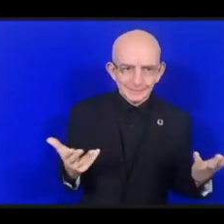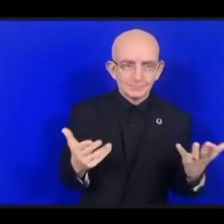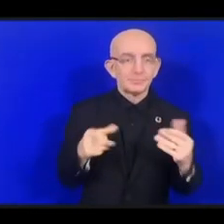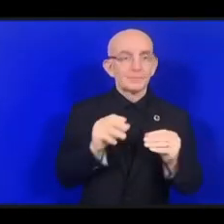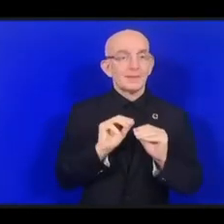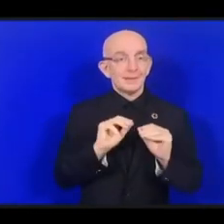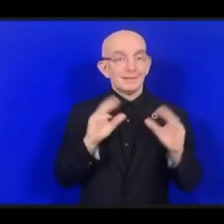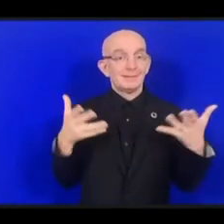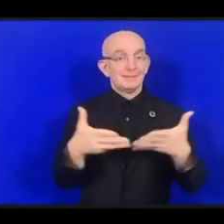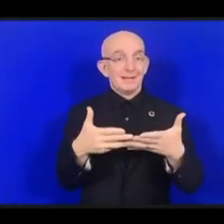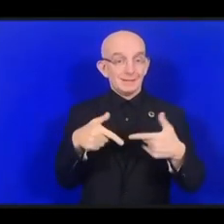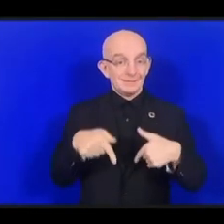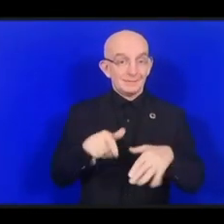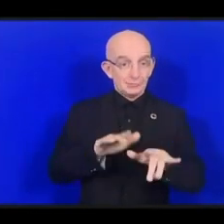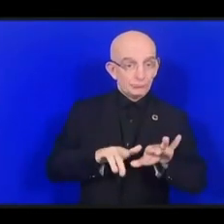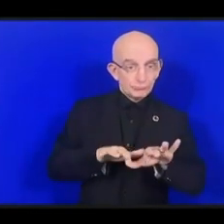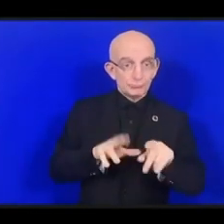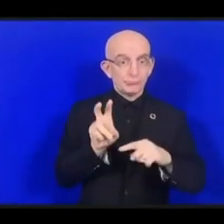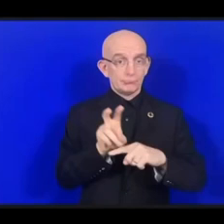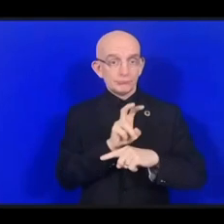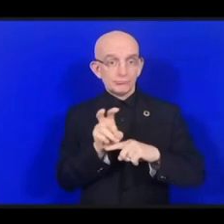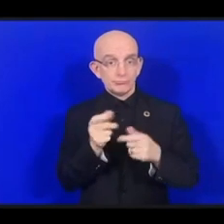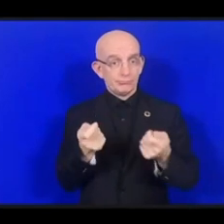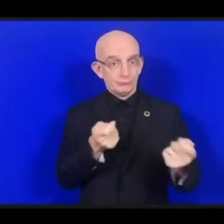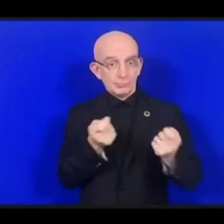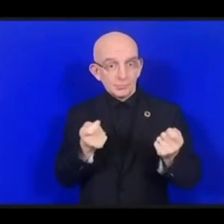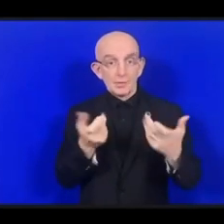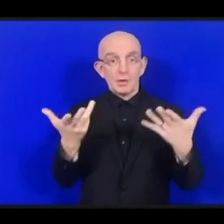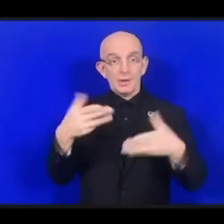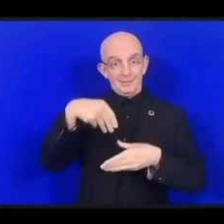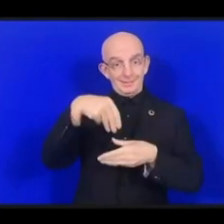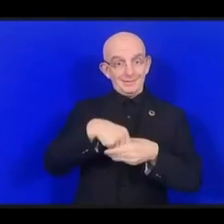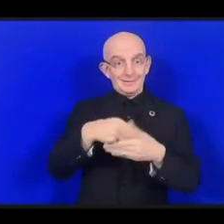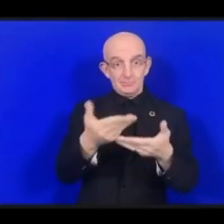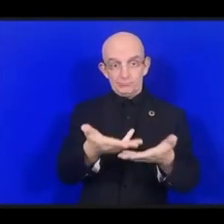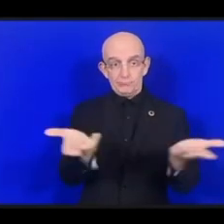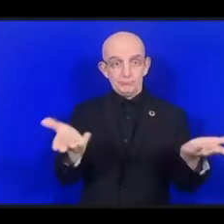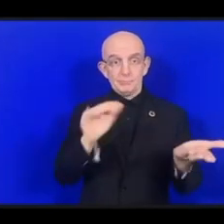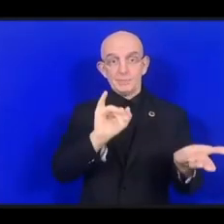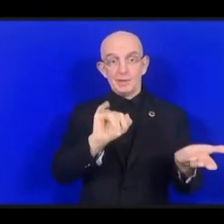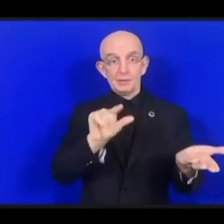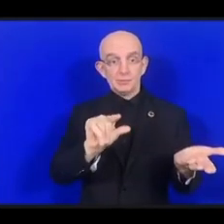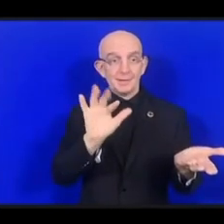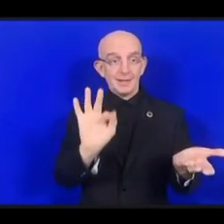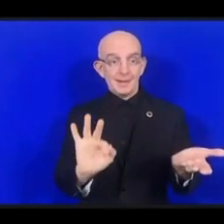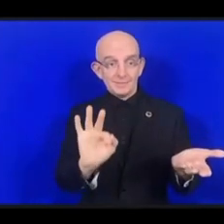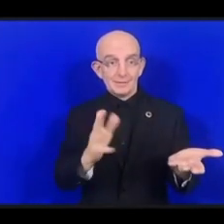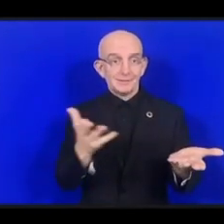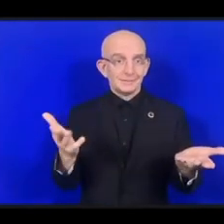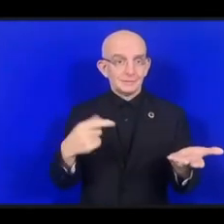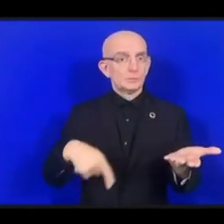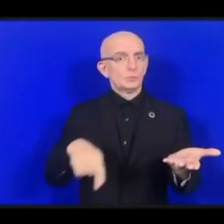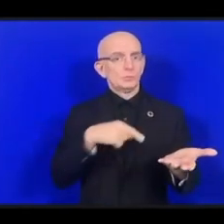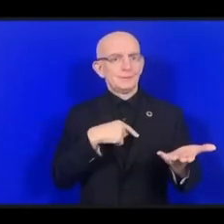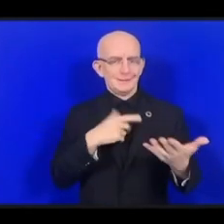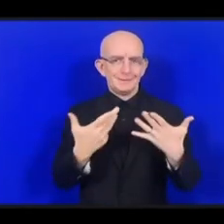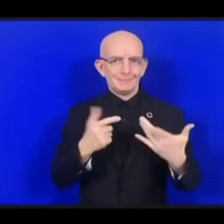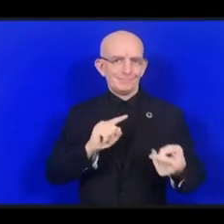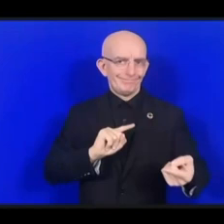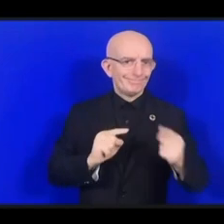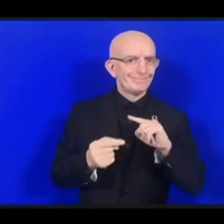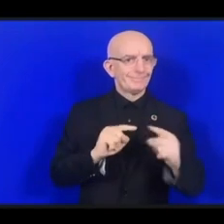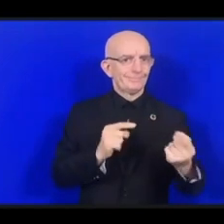вопрос, требующий срочного решения. Говорим ли мы об управлении интернетом или о форуме IGF в целом.